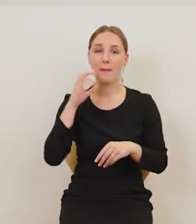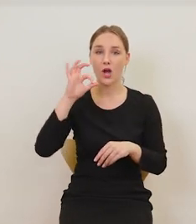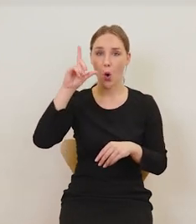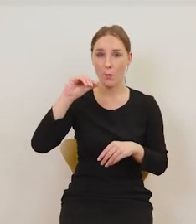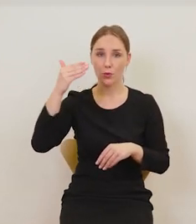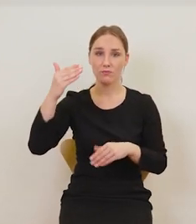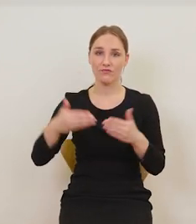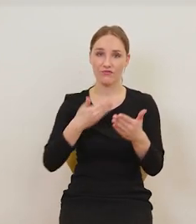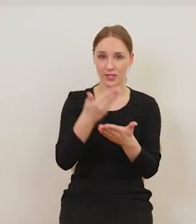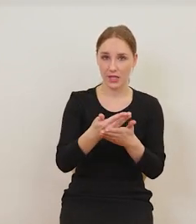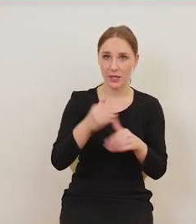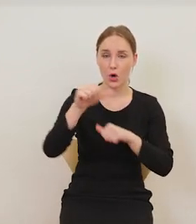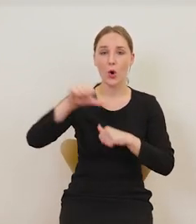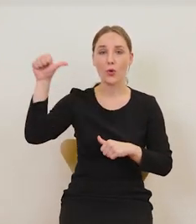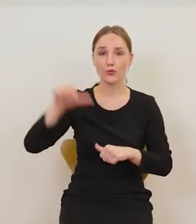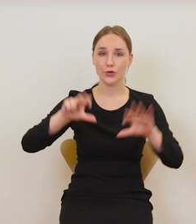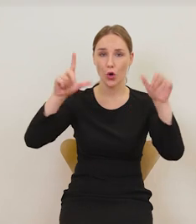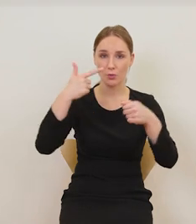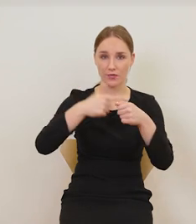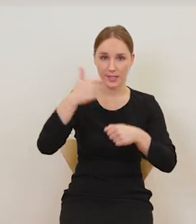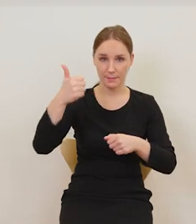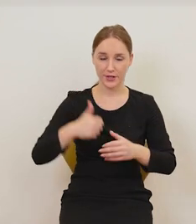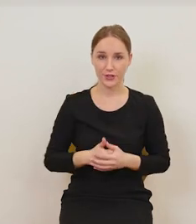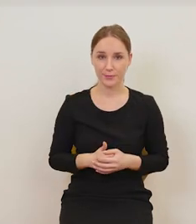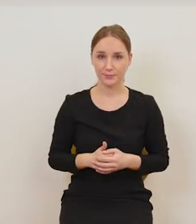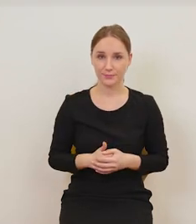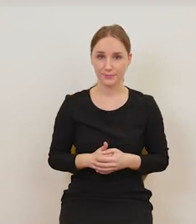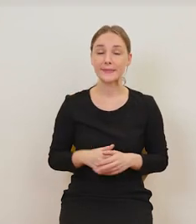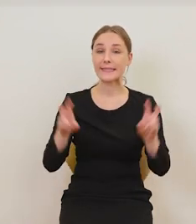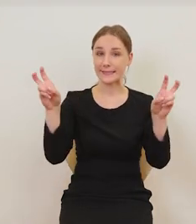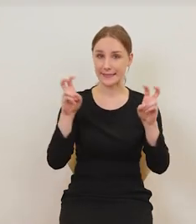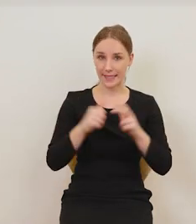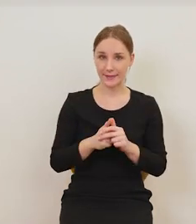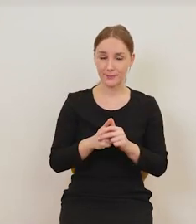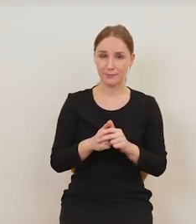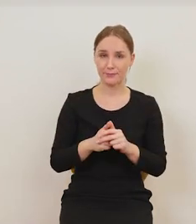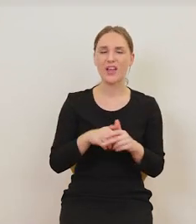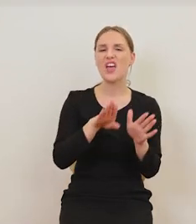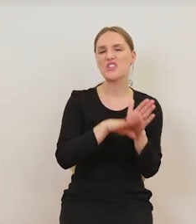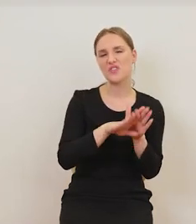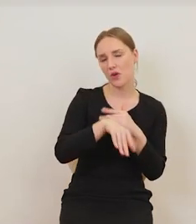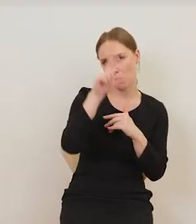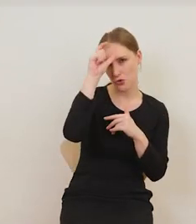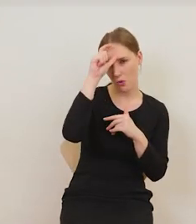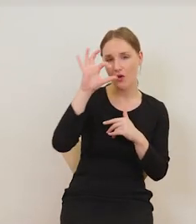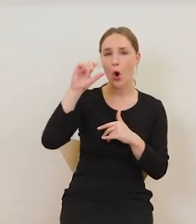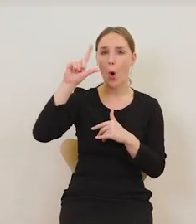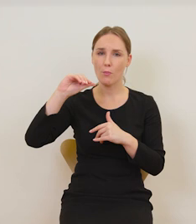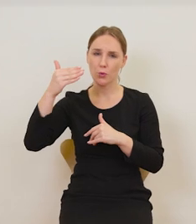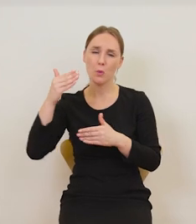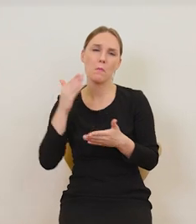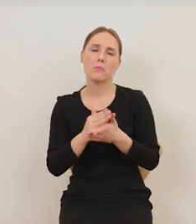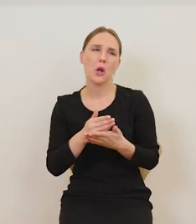1821 roku. I tu jest cytat. Dla zwykłego człowieka opium jest tylko